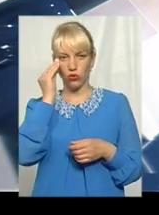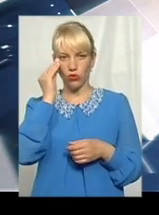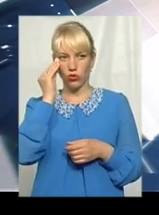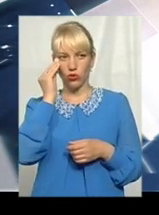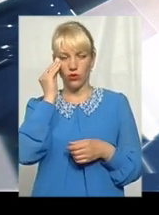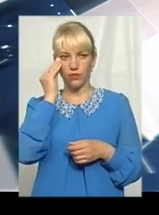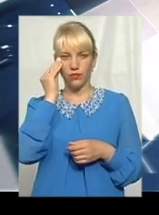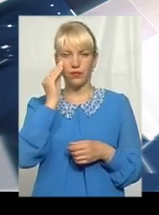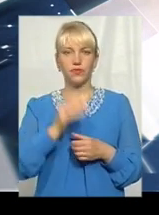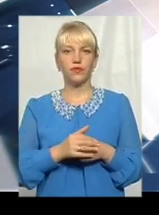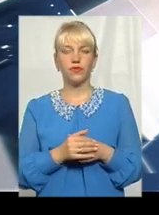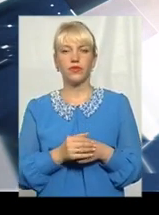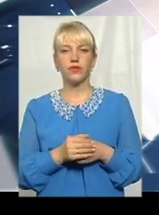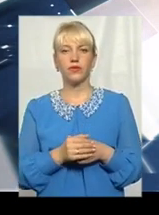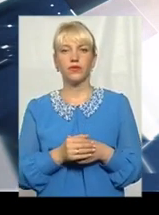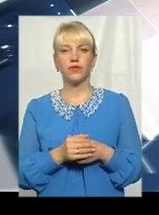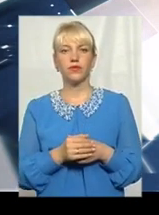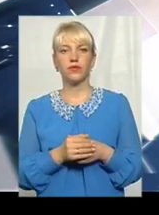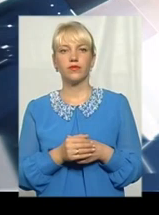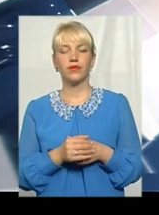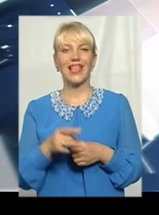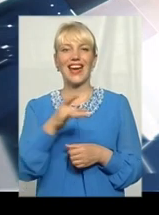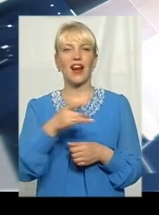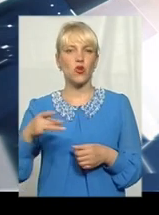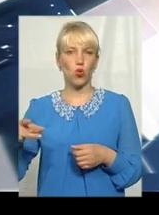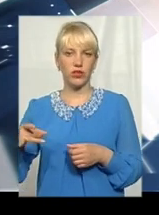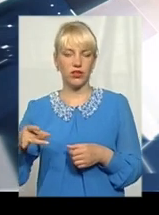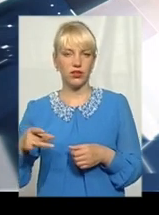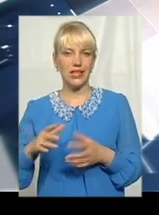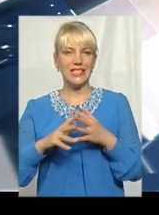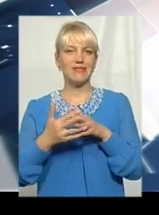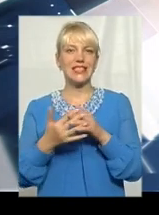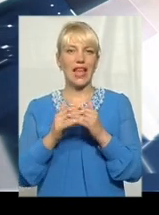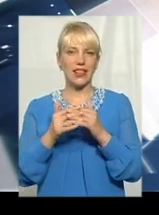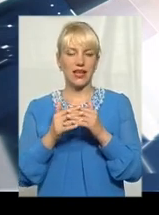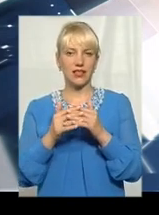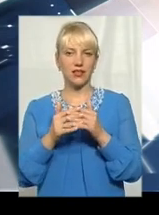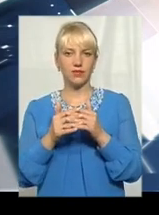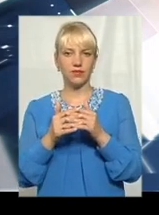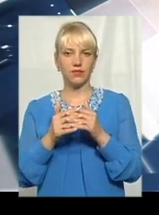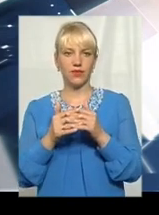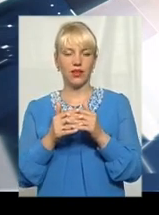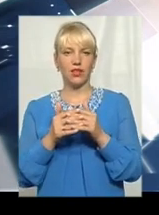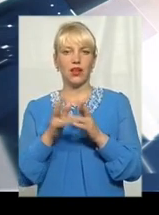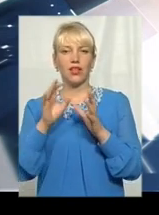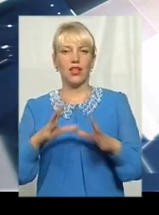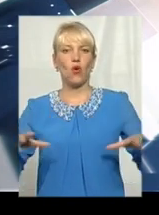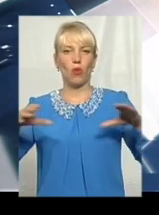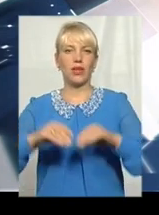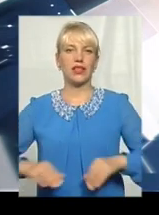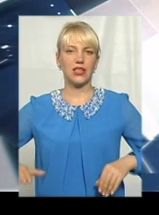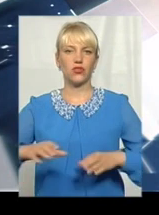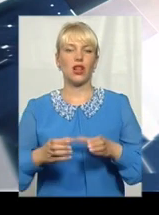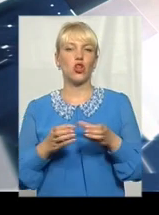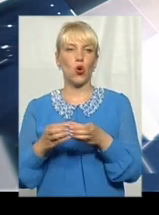їжі, власне, в районах, в селах і об'єдна центральна замада.